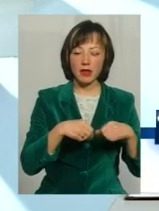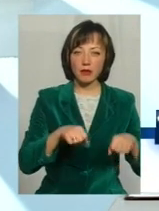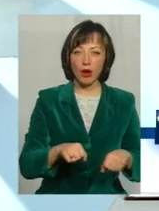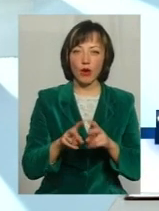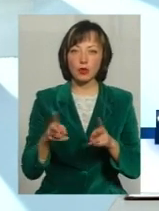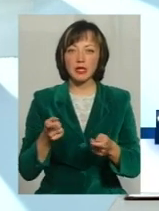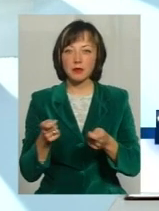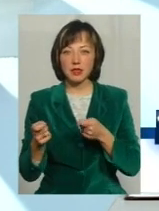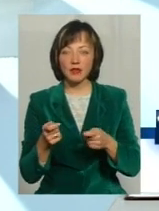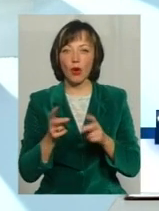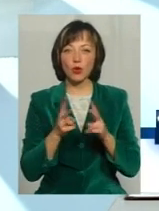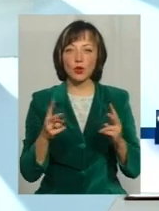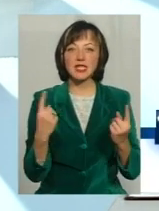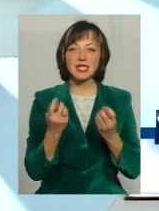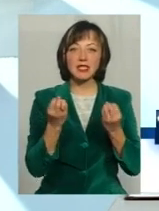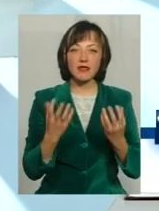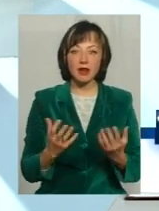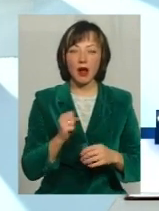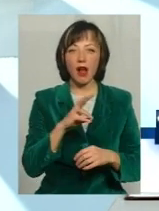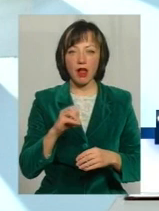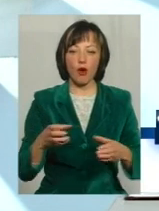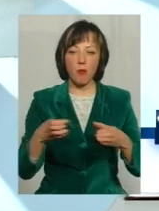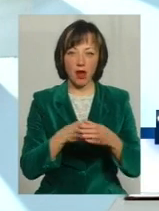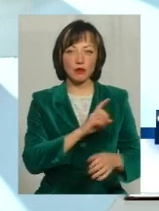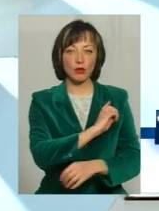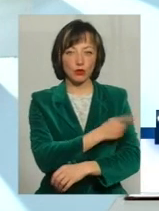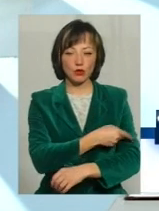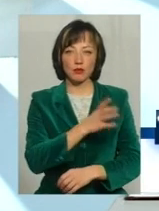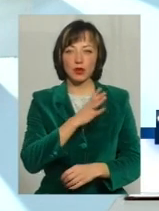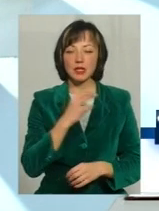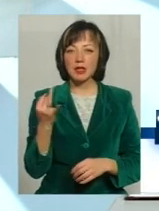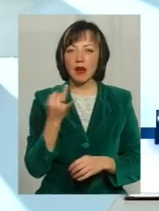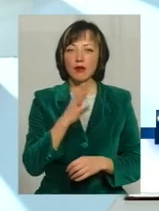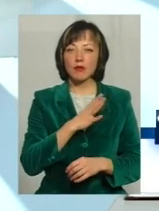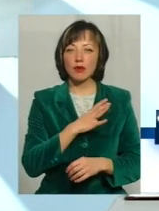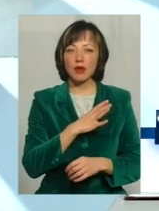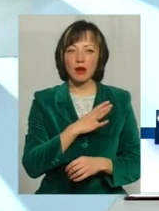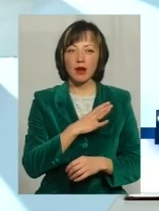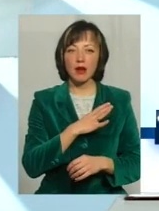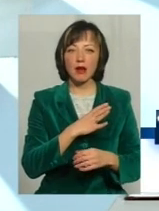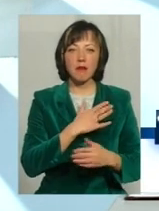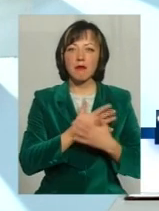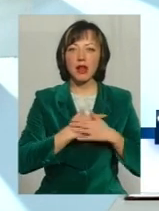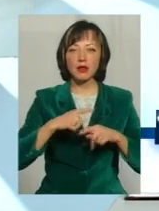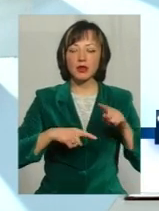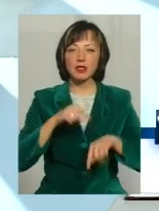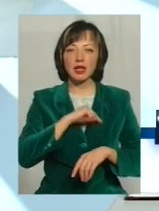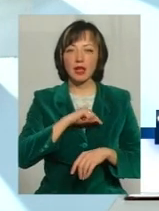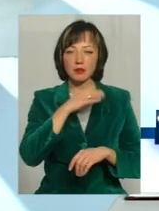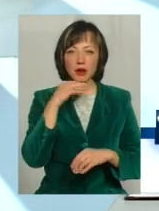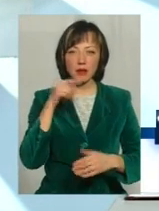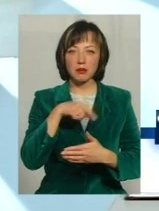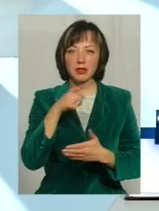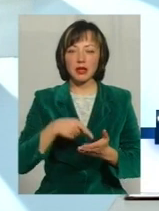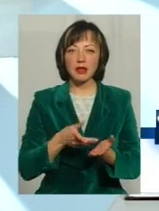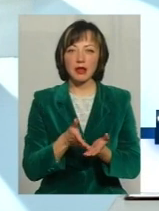адміністративне, хтось цивільне А до цього ми зібрали потужні команди Що цікаво, була дуже патріотична настрій Була багато питань саме